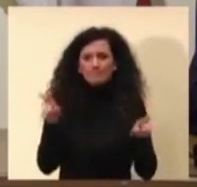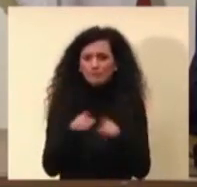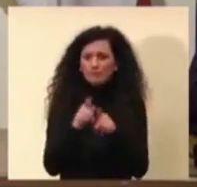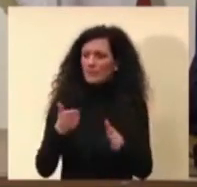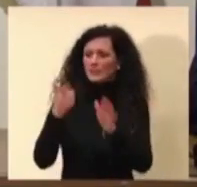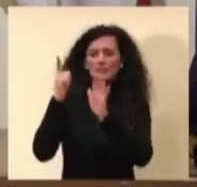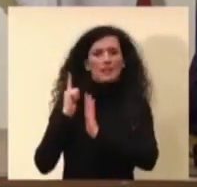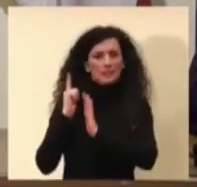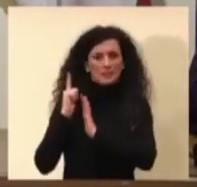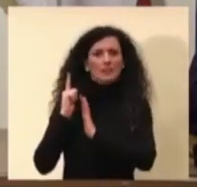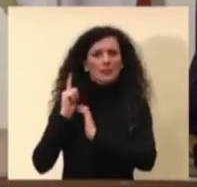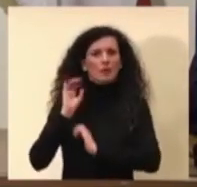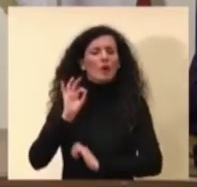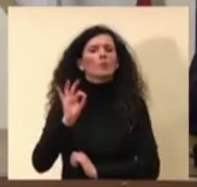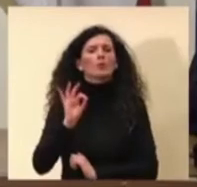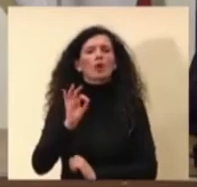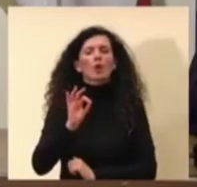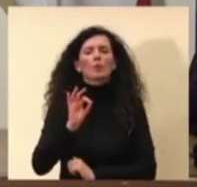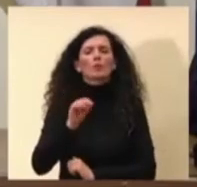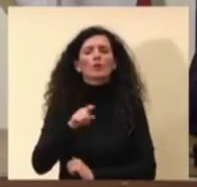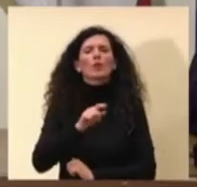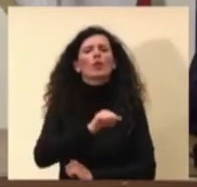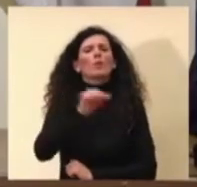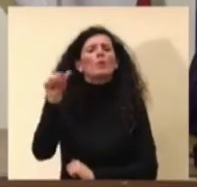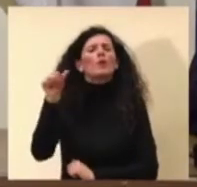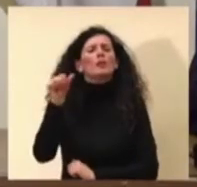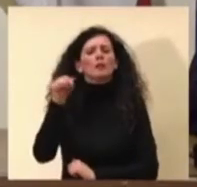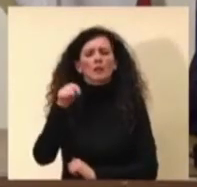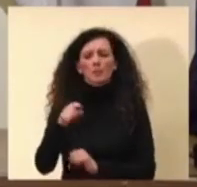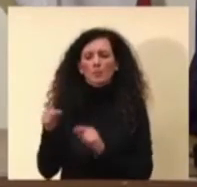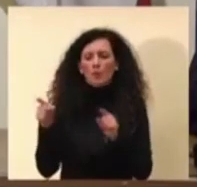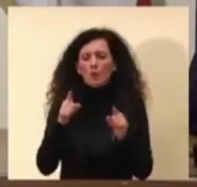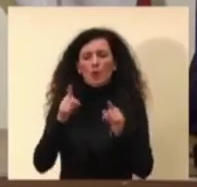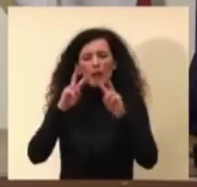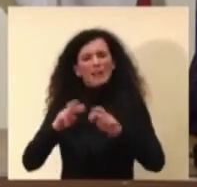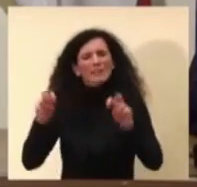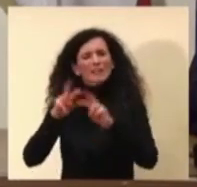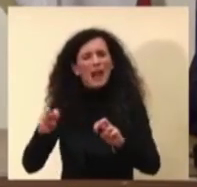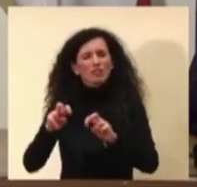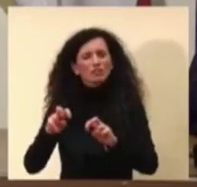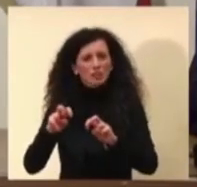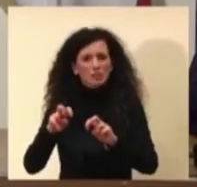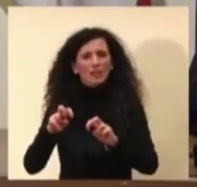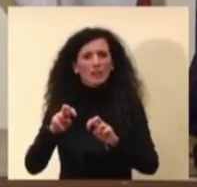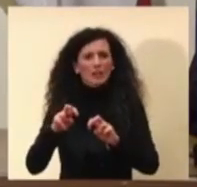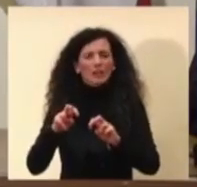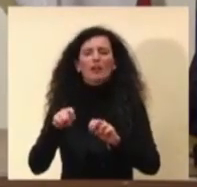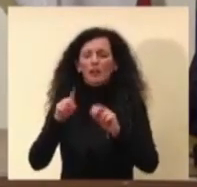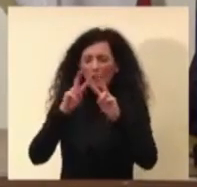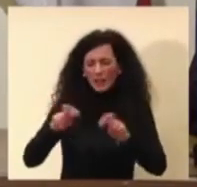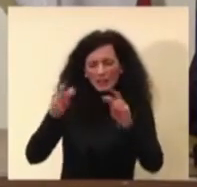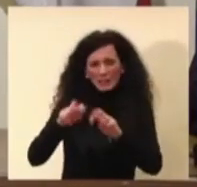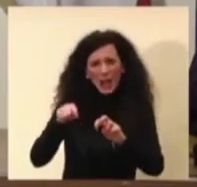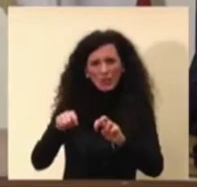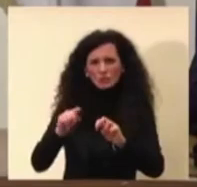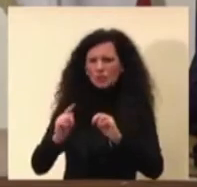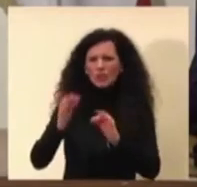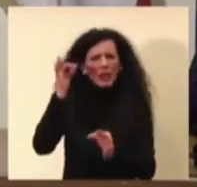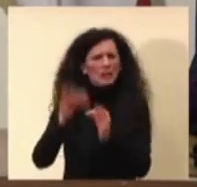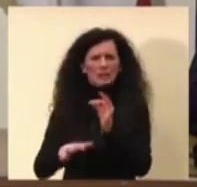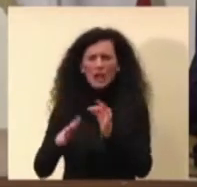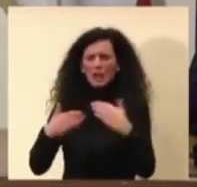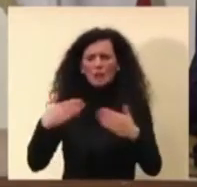nella prima flash survey. Che cosa sono queste flash survey? Sono delle indagini di prevalenza rapide sulla distribuzione di